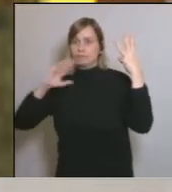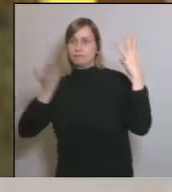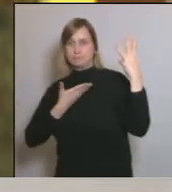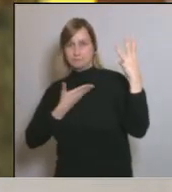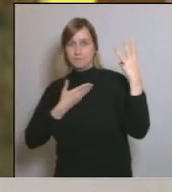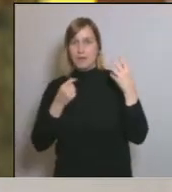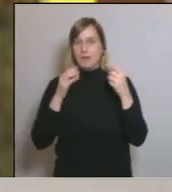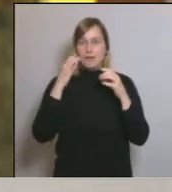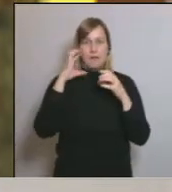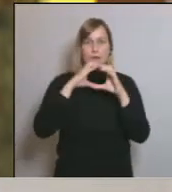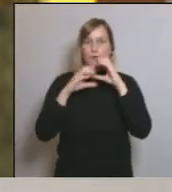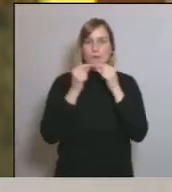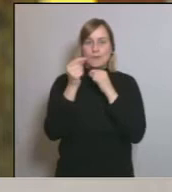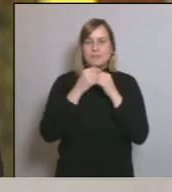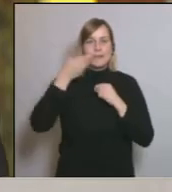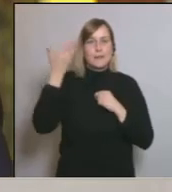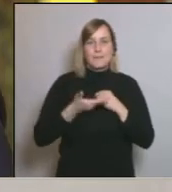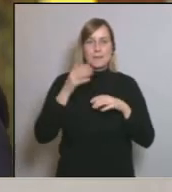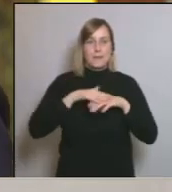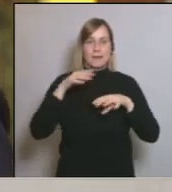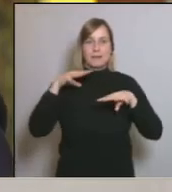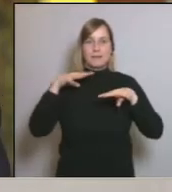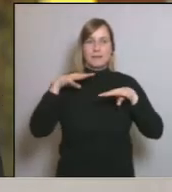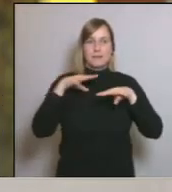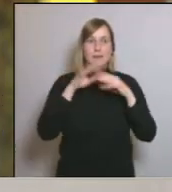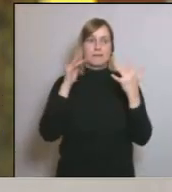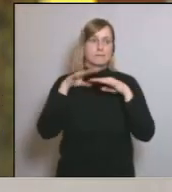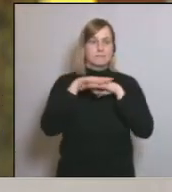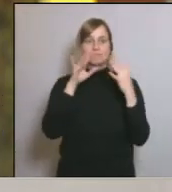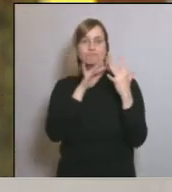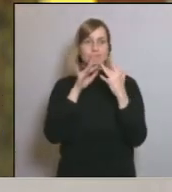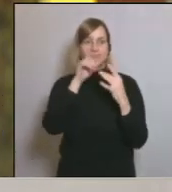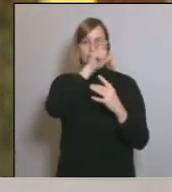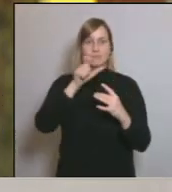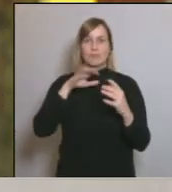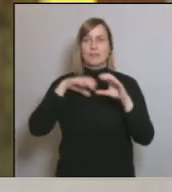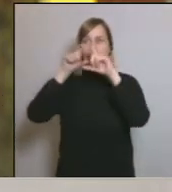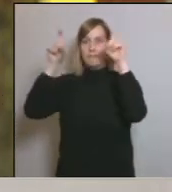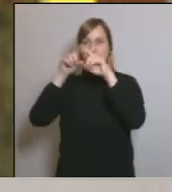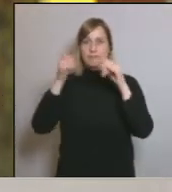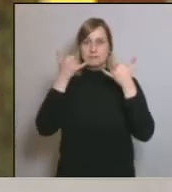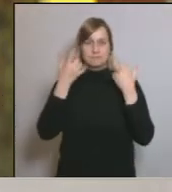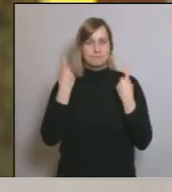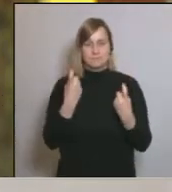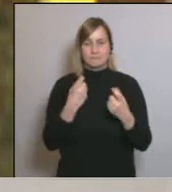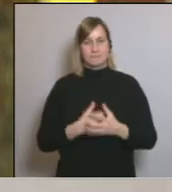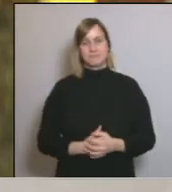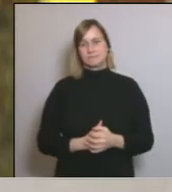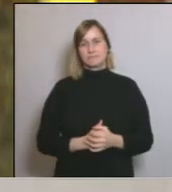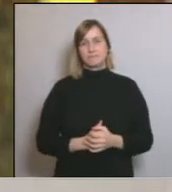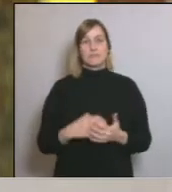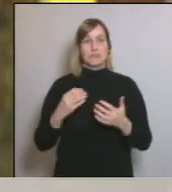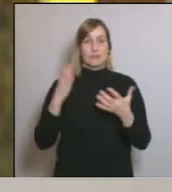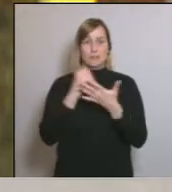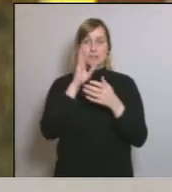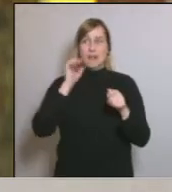són essencials per mantenir les xarxes entre persones i entitats. Totes aquestes mesures